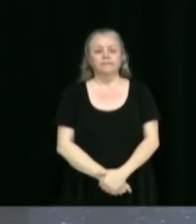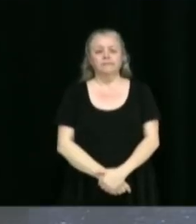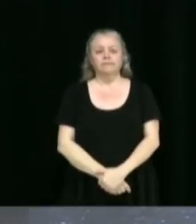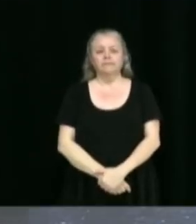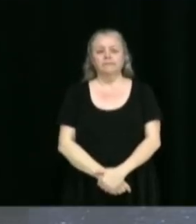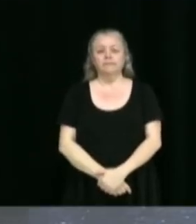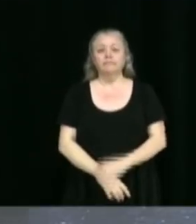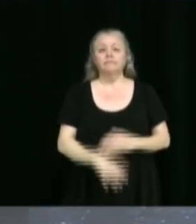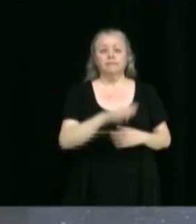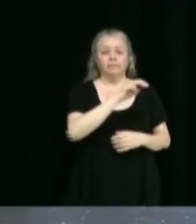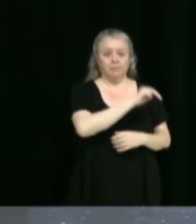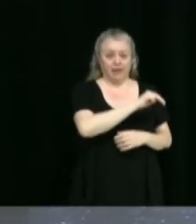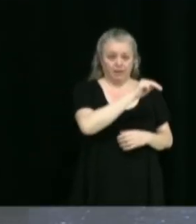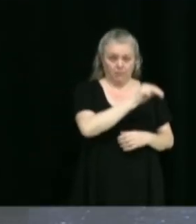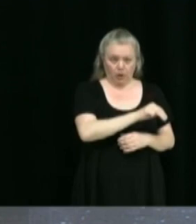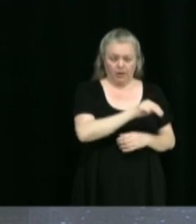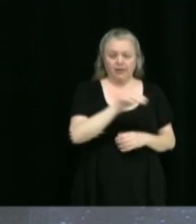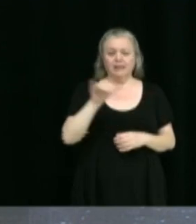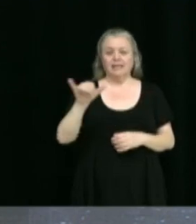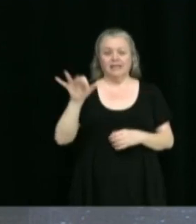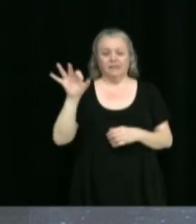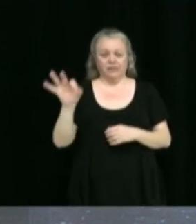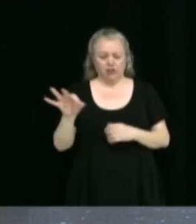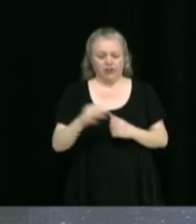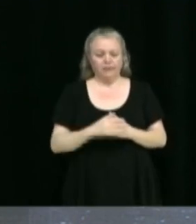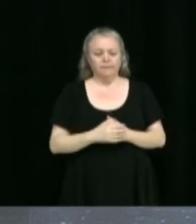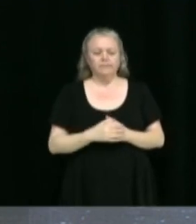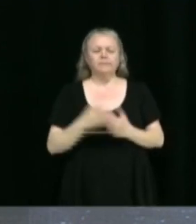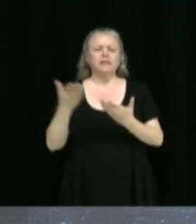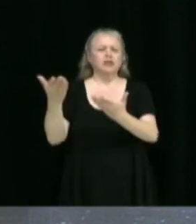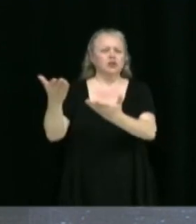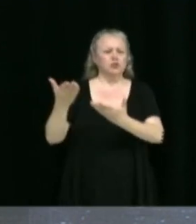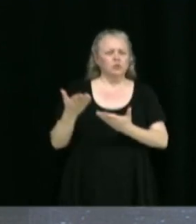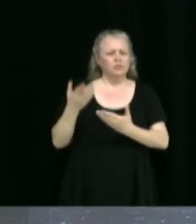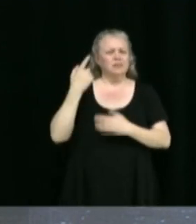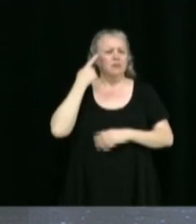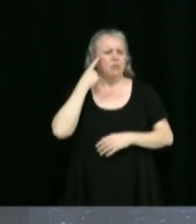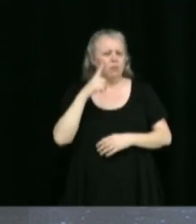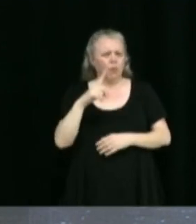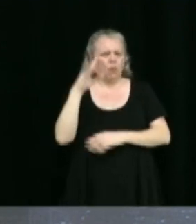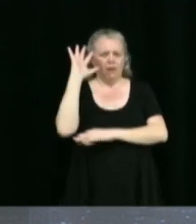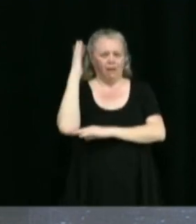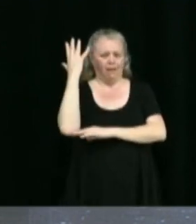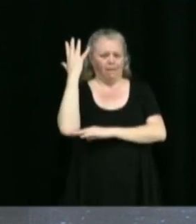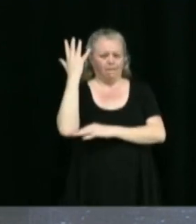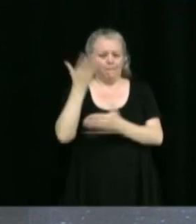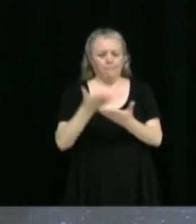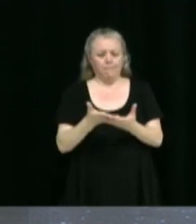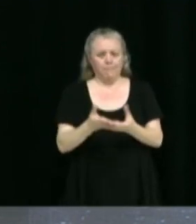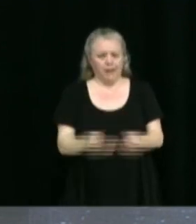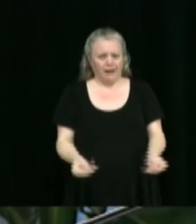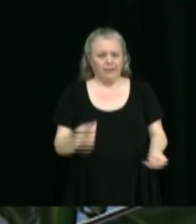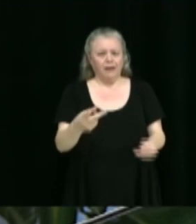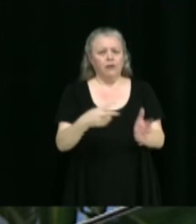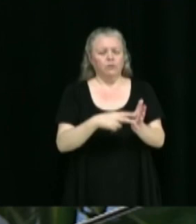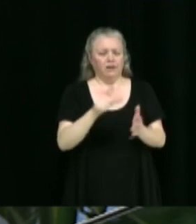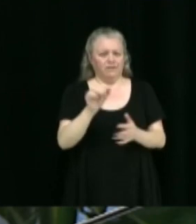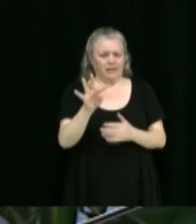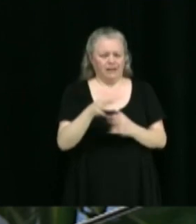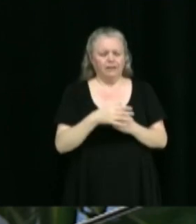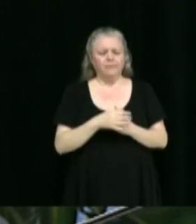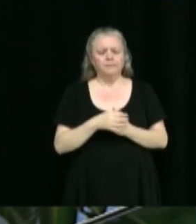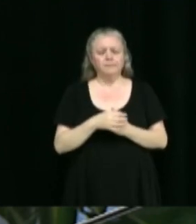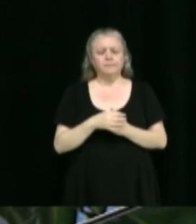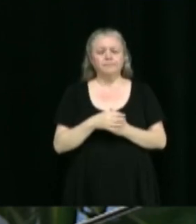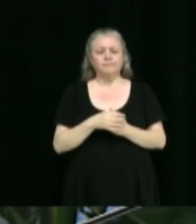Marc Morin, Yannick Fréchette, soumission reçue pour la fourniture d'arbres pour le printemps 2024. Donc, nous avons